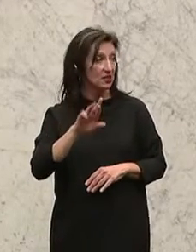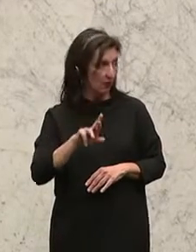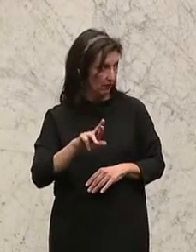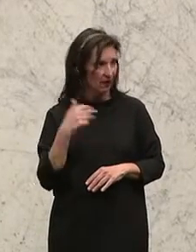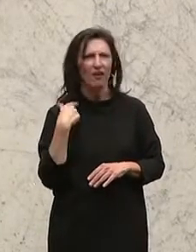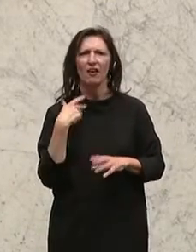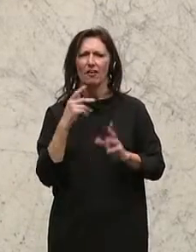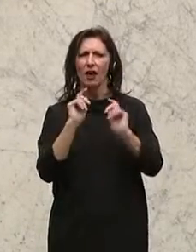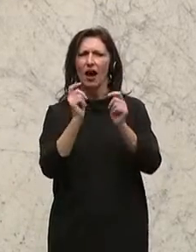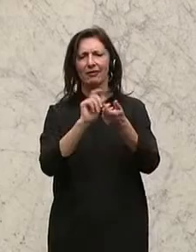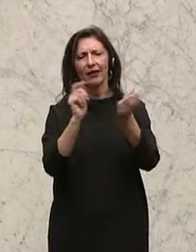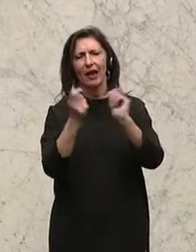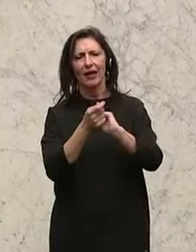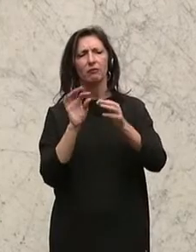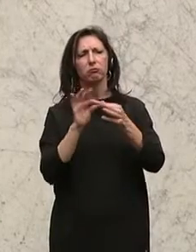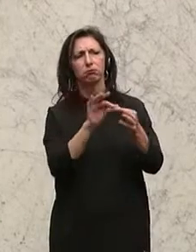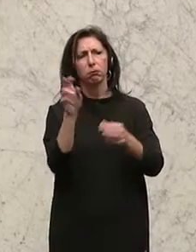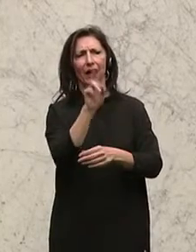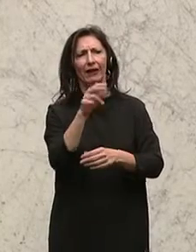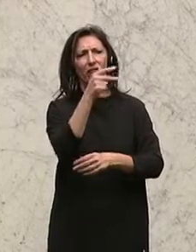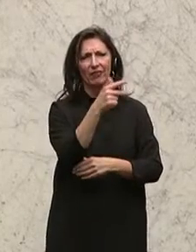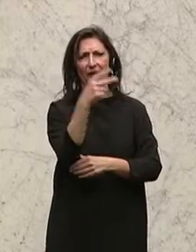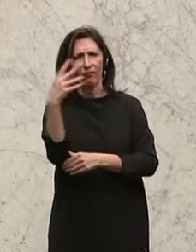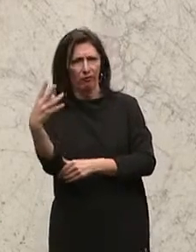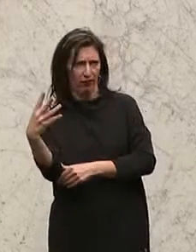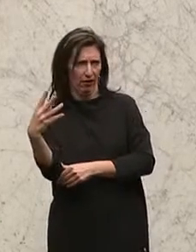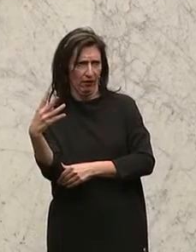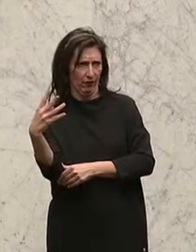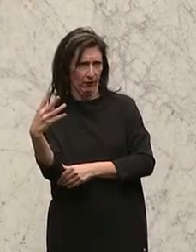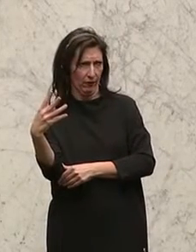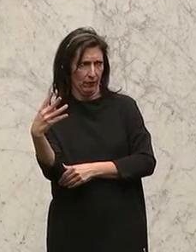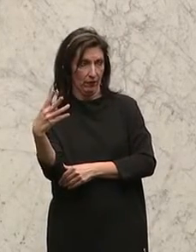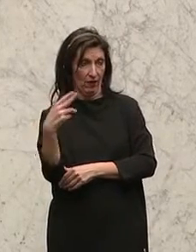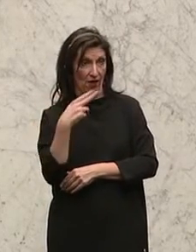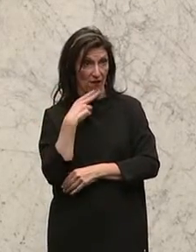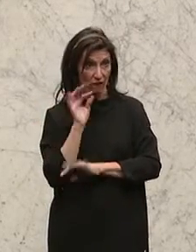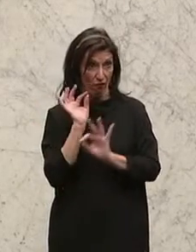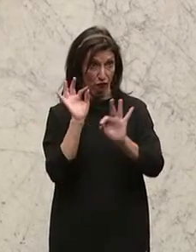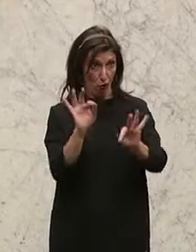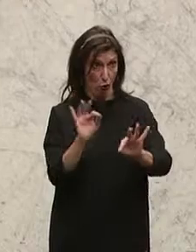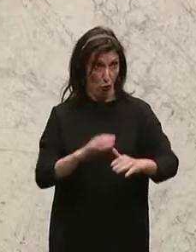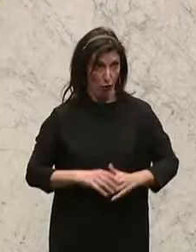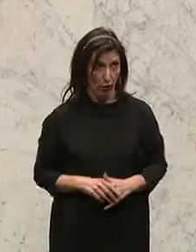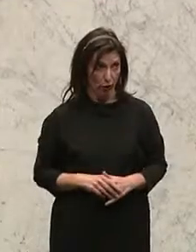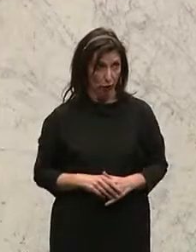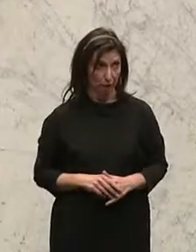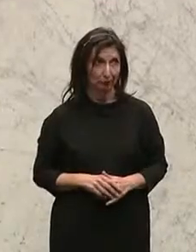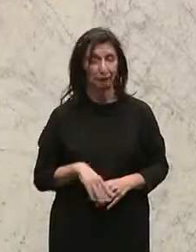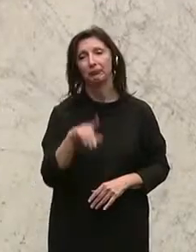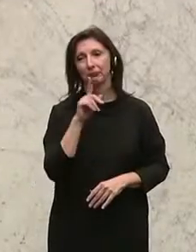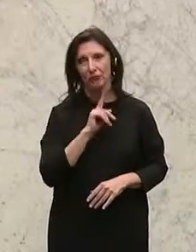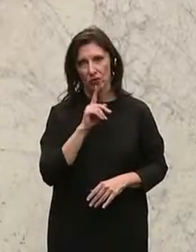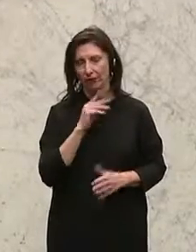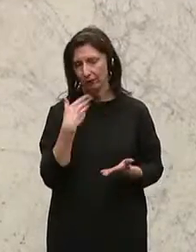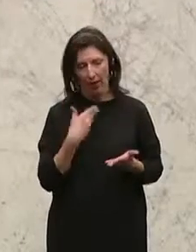Abbehinderungsantrag betreffend § 3 und § 4 eingebracht. Wer spricht sich dafür aus? Das ist die Minderheit.